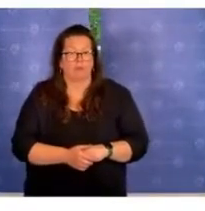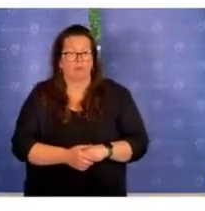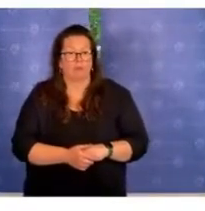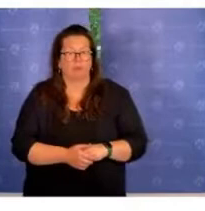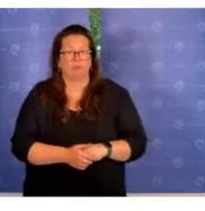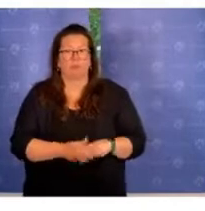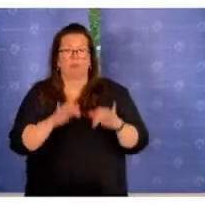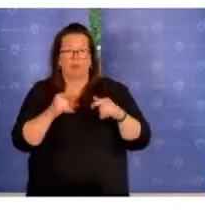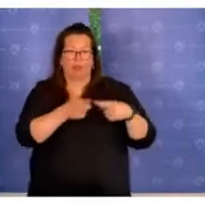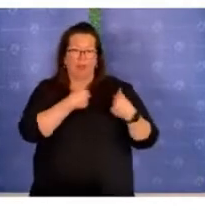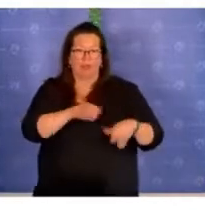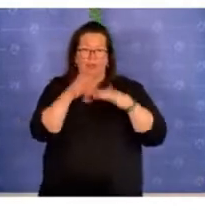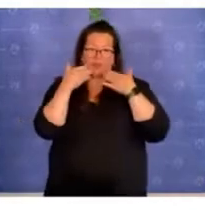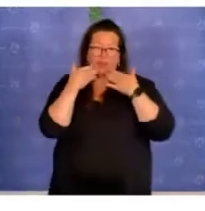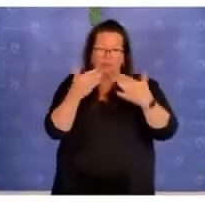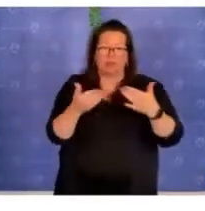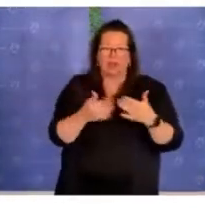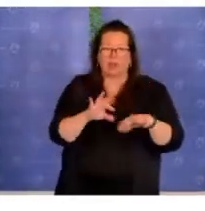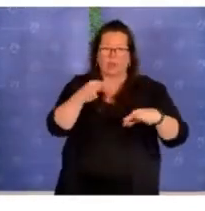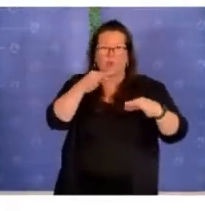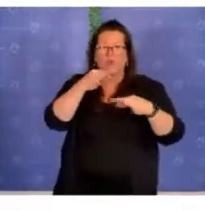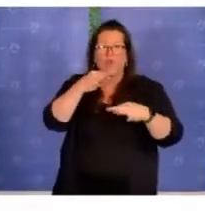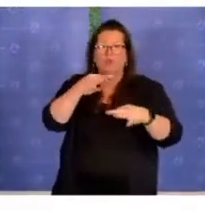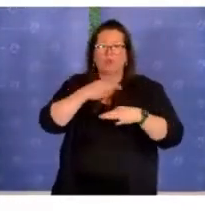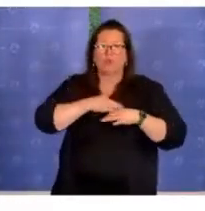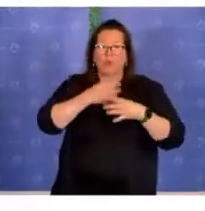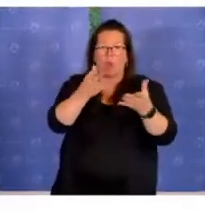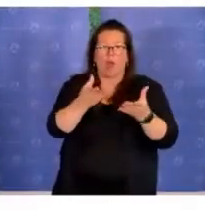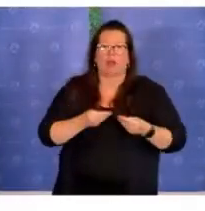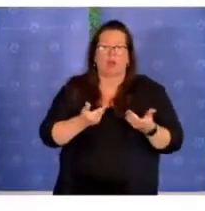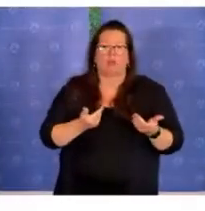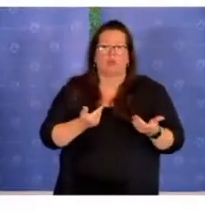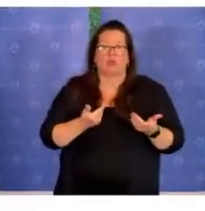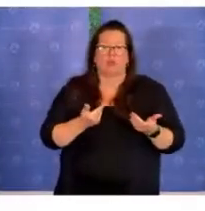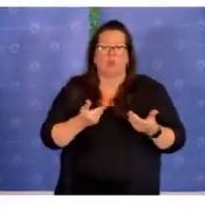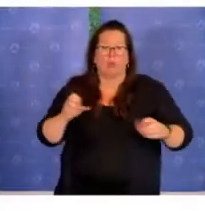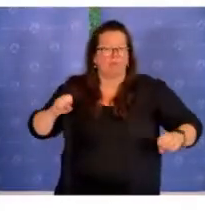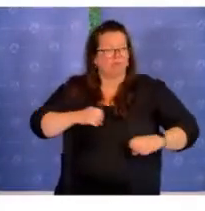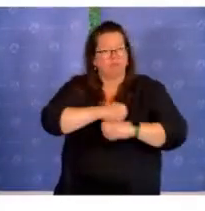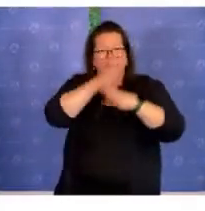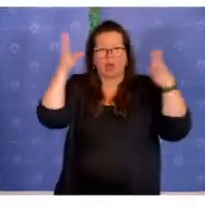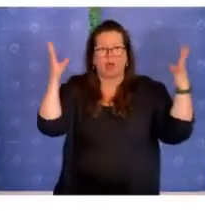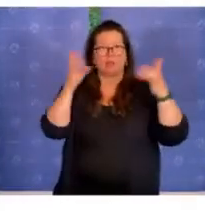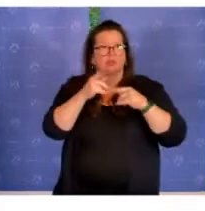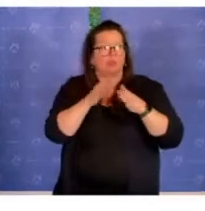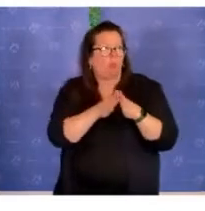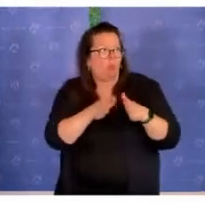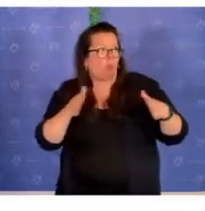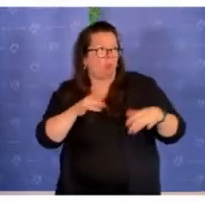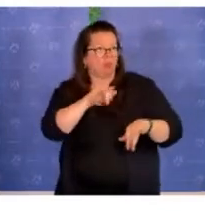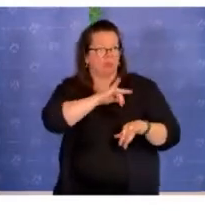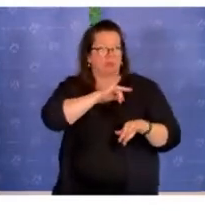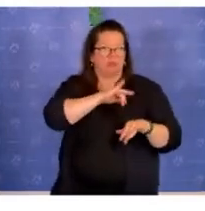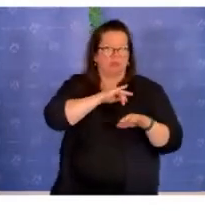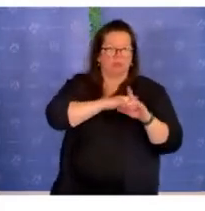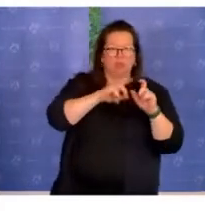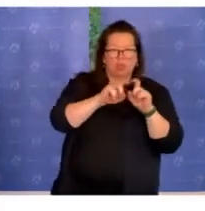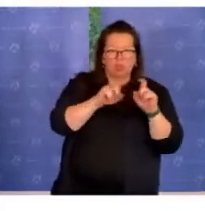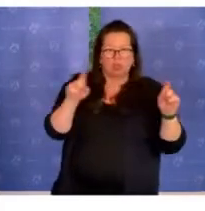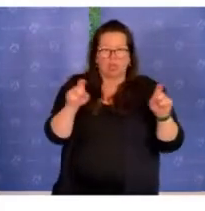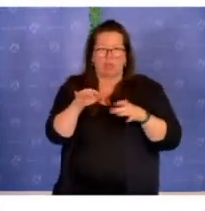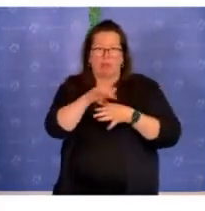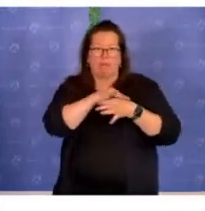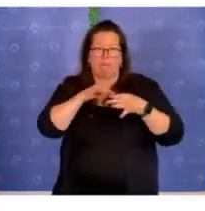Ja, ganz herzlichen Dank für die Einladung. Ich bin sehr begeistert, was das große Interesse am Thema angeht im